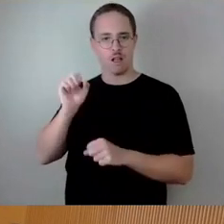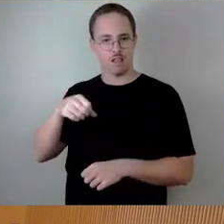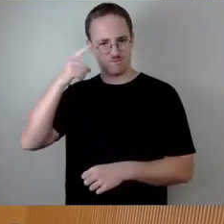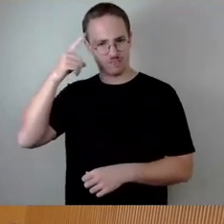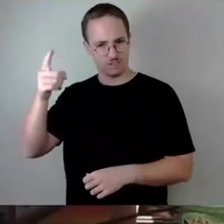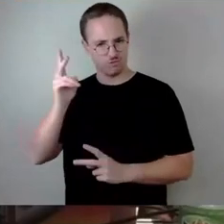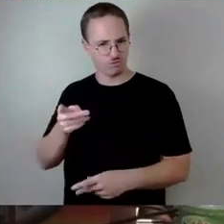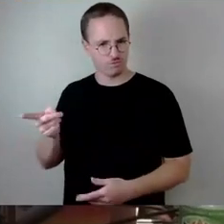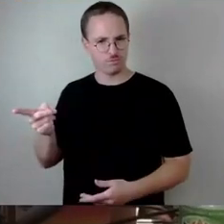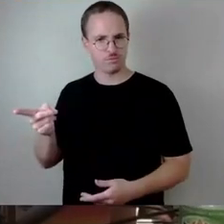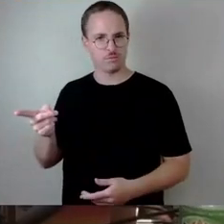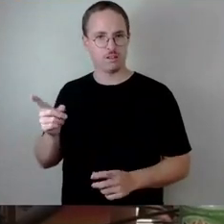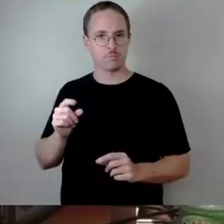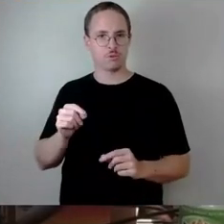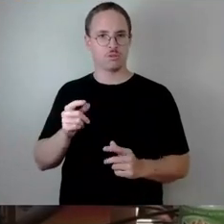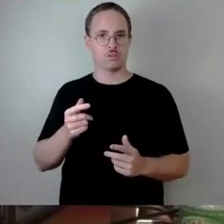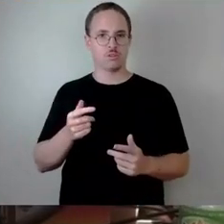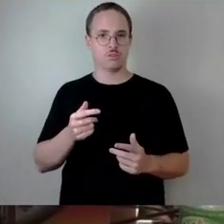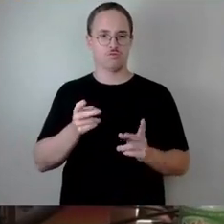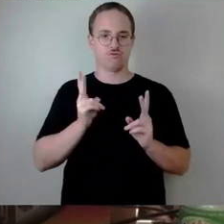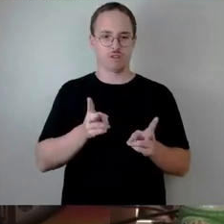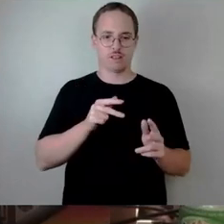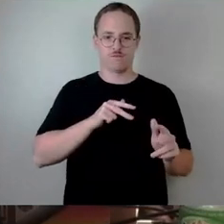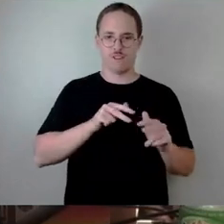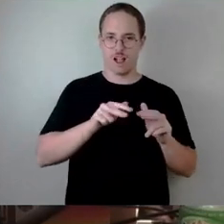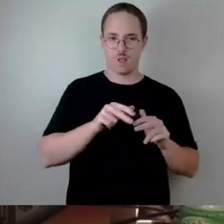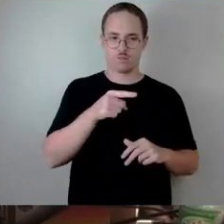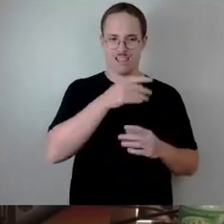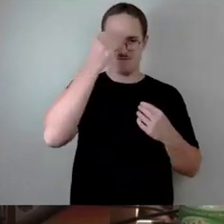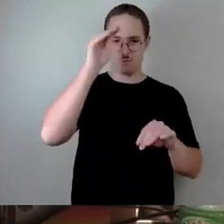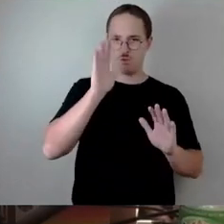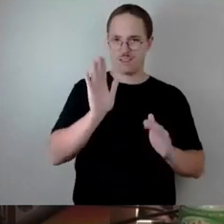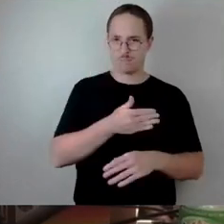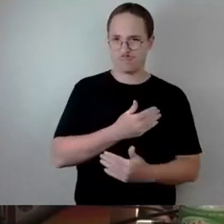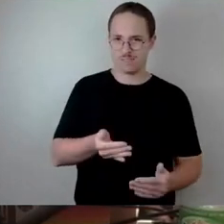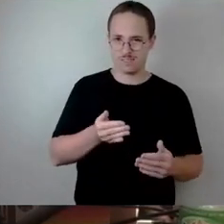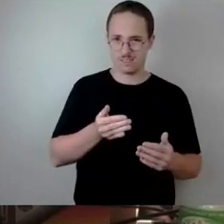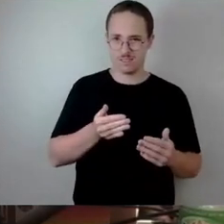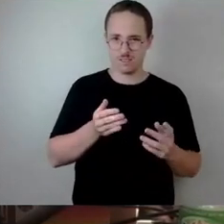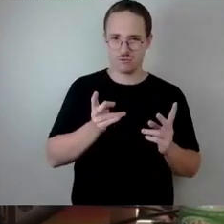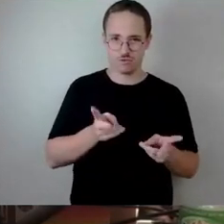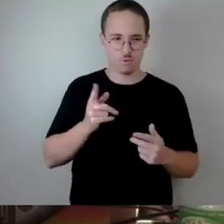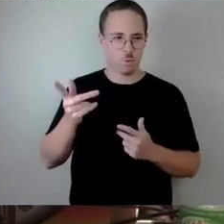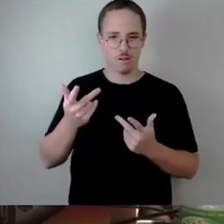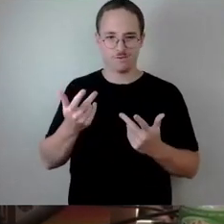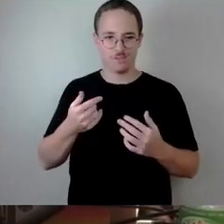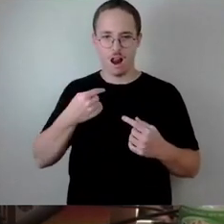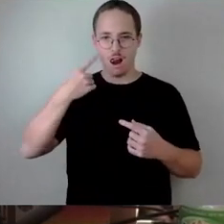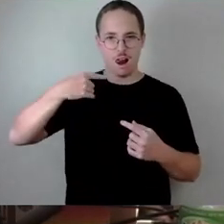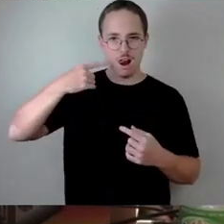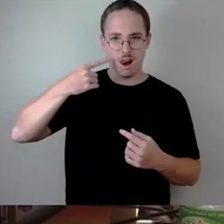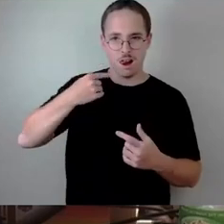diese Information von Seiten der Stadtverwaltung gar nicht existiert, dass es die gar nicht gibt und das somit ein Märchen ist, was sich die SPD ausgedacht hat.